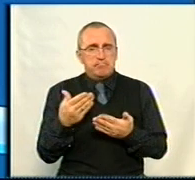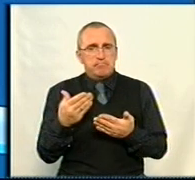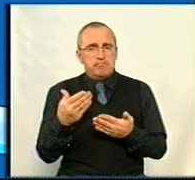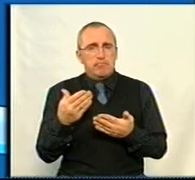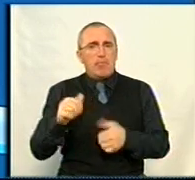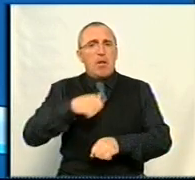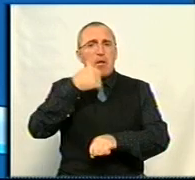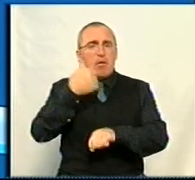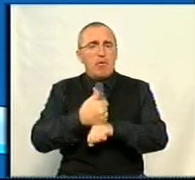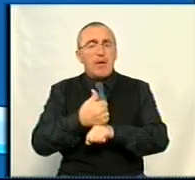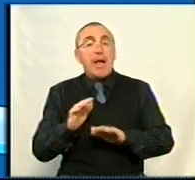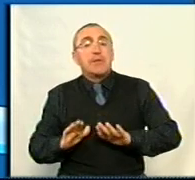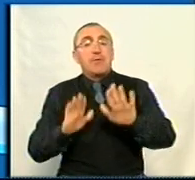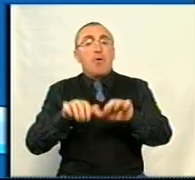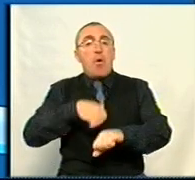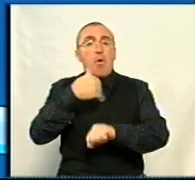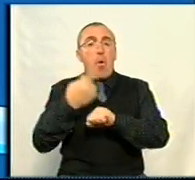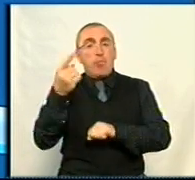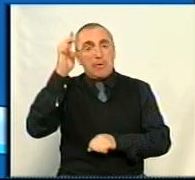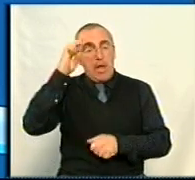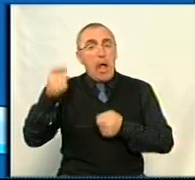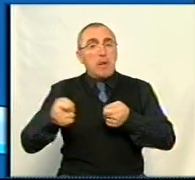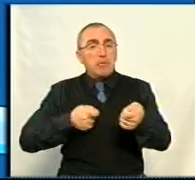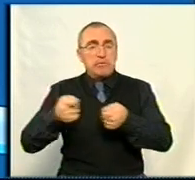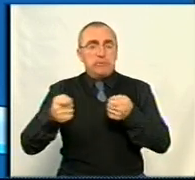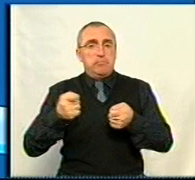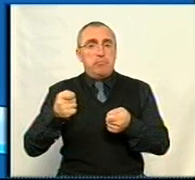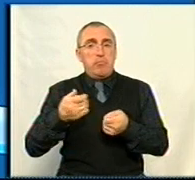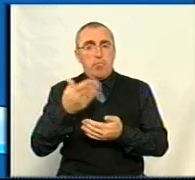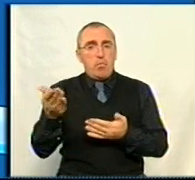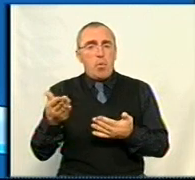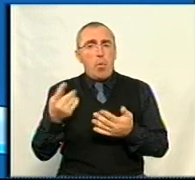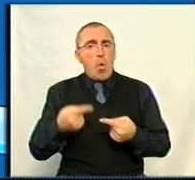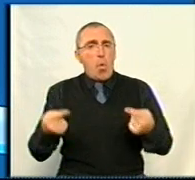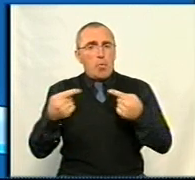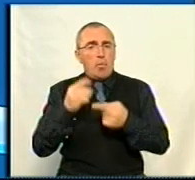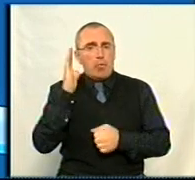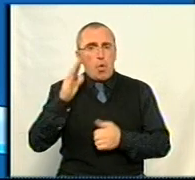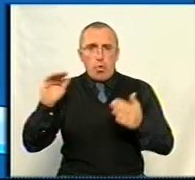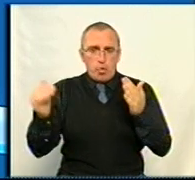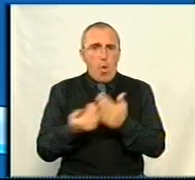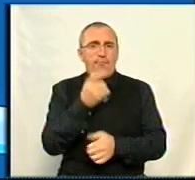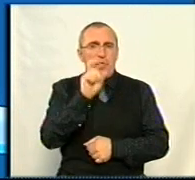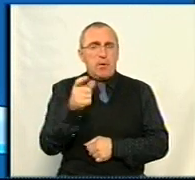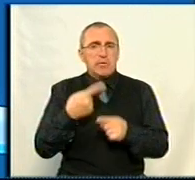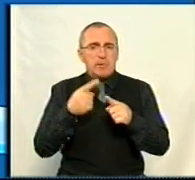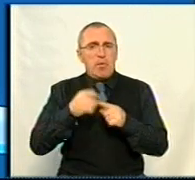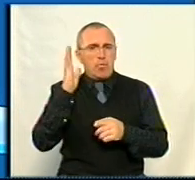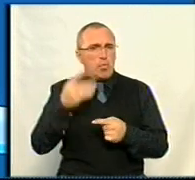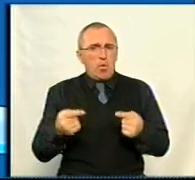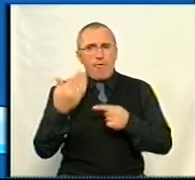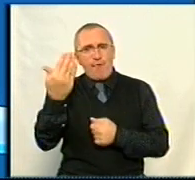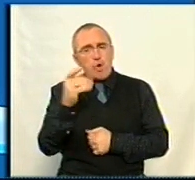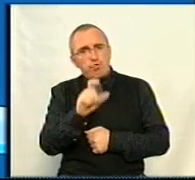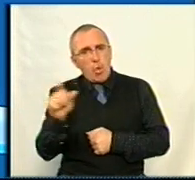Голови, вірніше, заступники голови обласної державної адміністрації, воно однозначно будуть нові люди. Це будуть однозначно